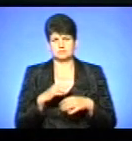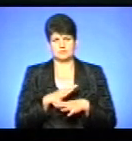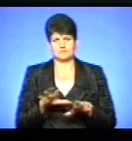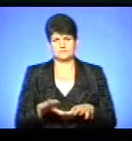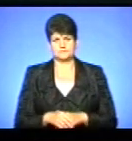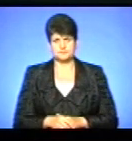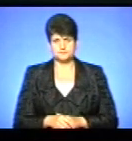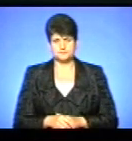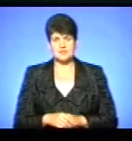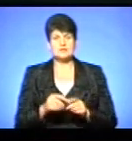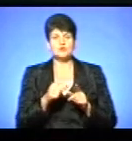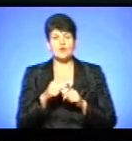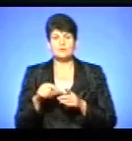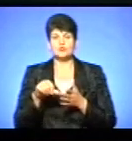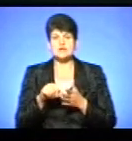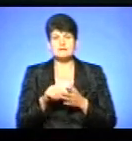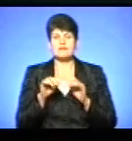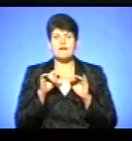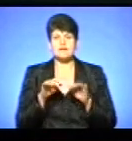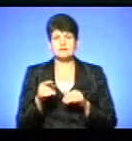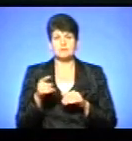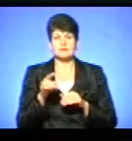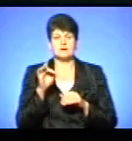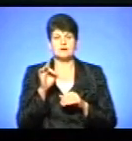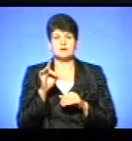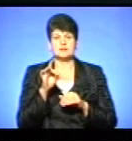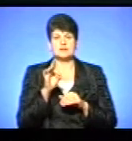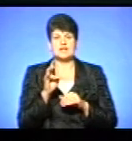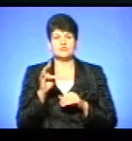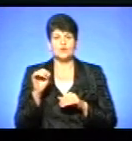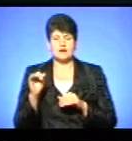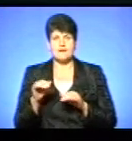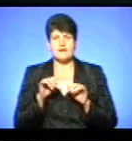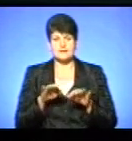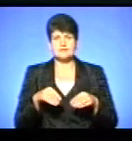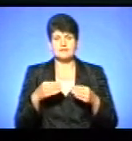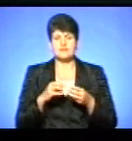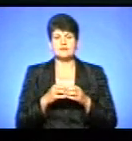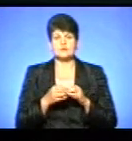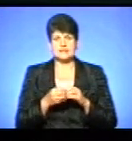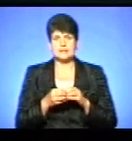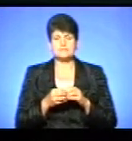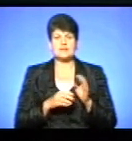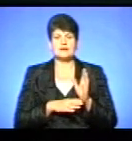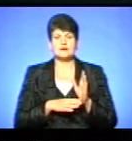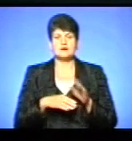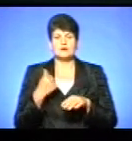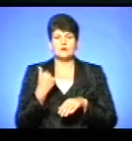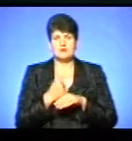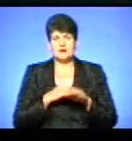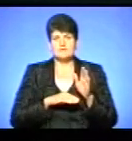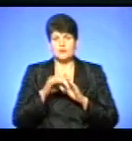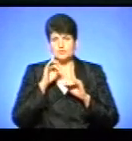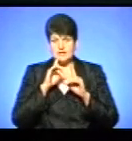За словами учасника акції, тернополянина Романа Нечвидюка, акція дала такий результат. Спікер Верховної Ради Андрій